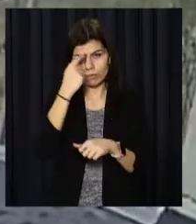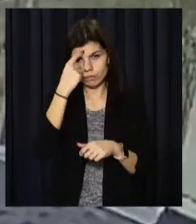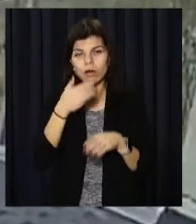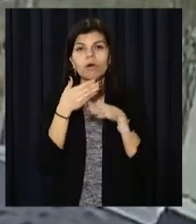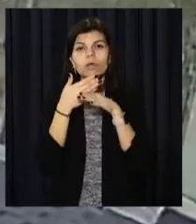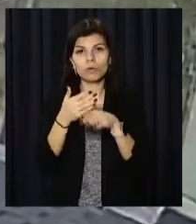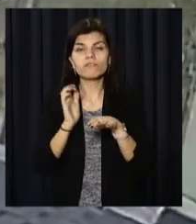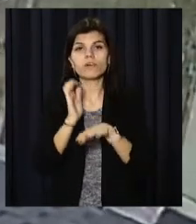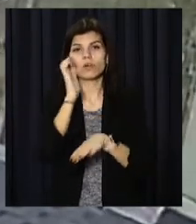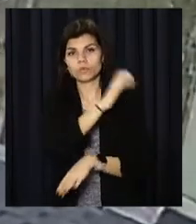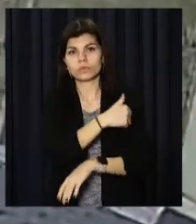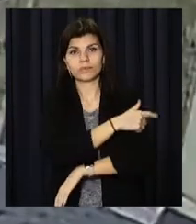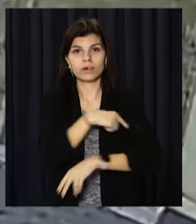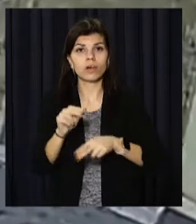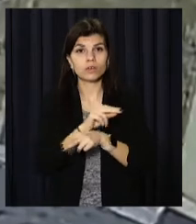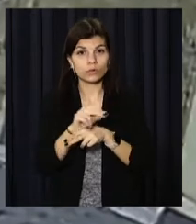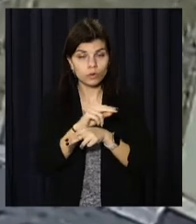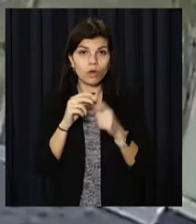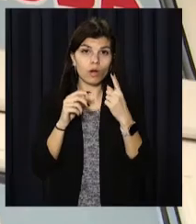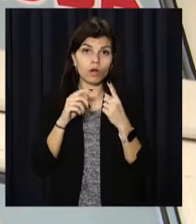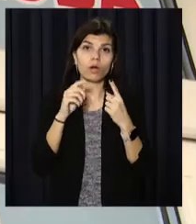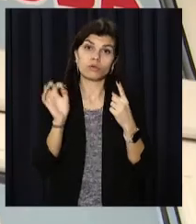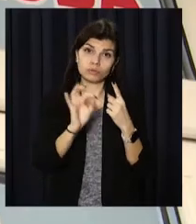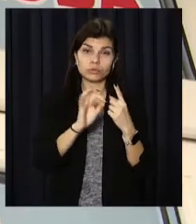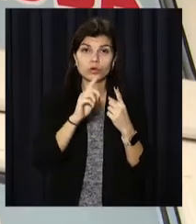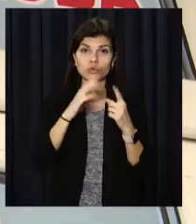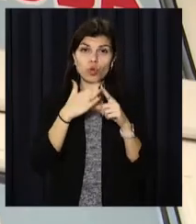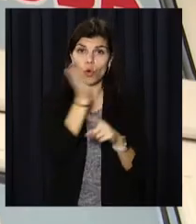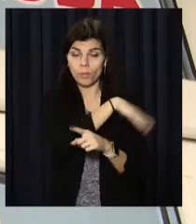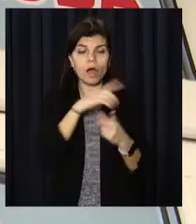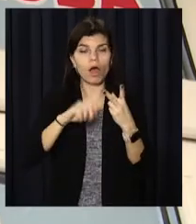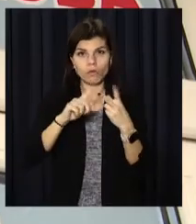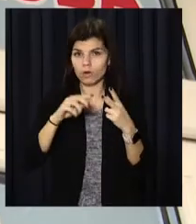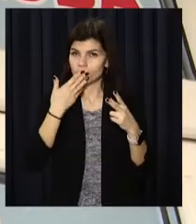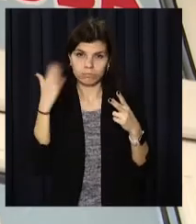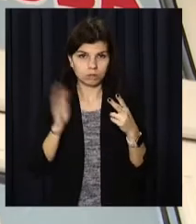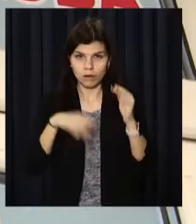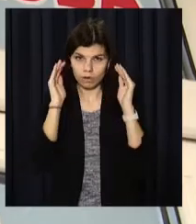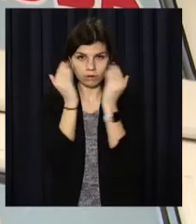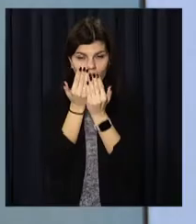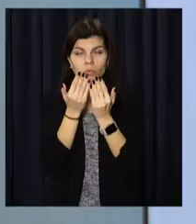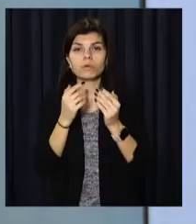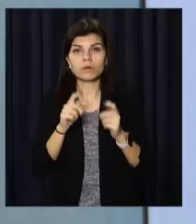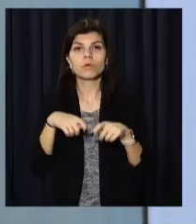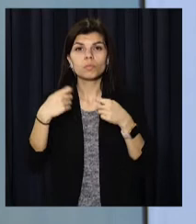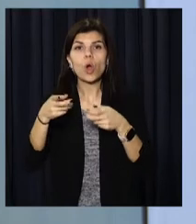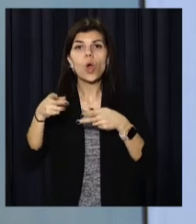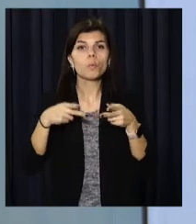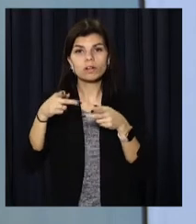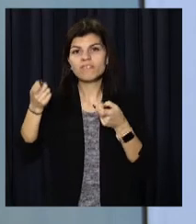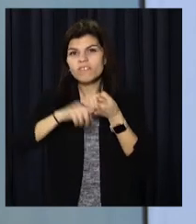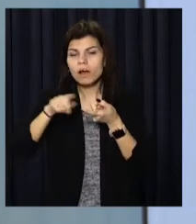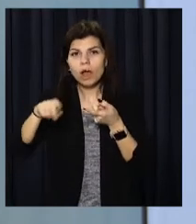допомогу і відправили на амбулаторне лікування. Водночас іншого без тями обстежили, зробили томографію і передали в операційну.